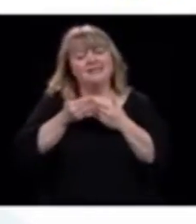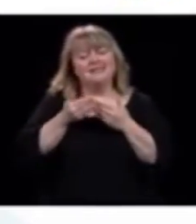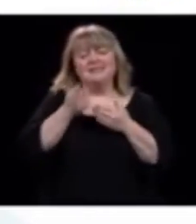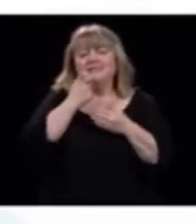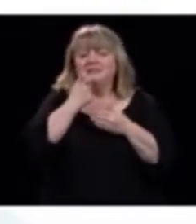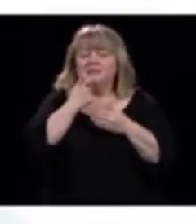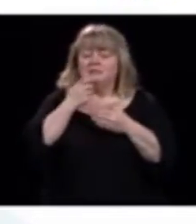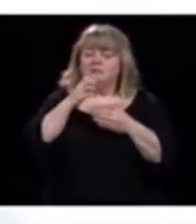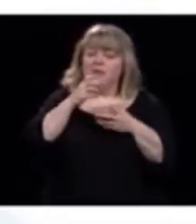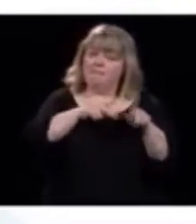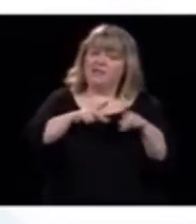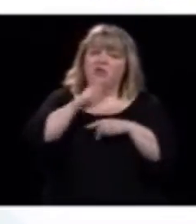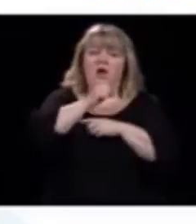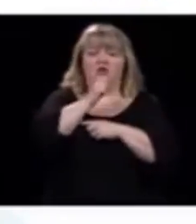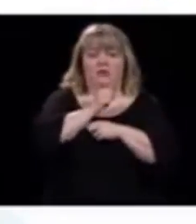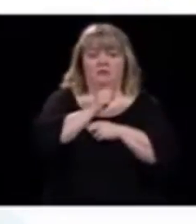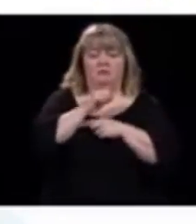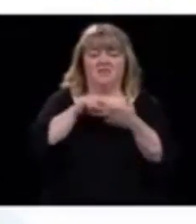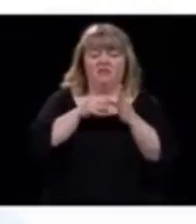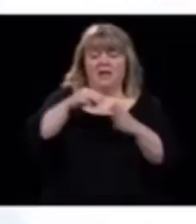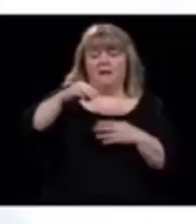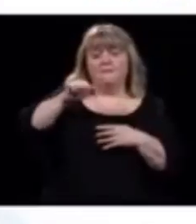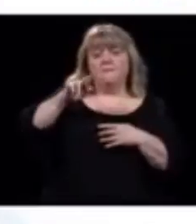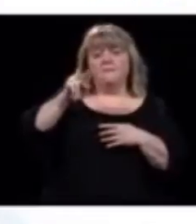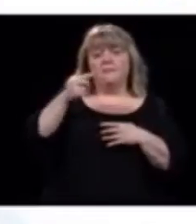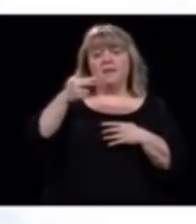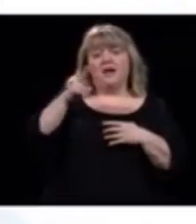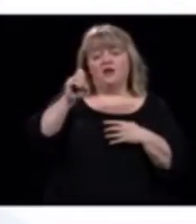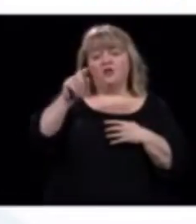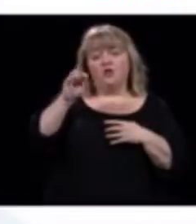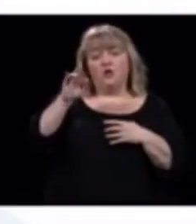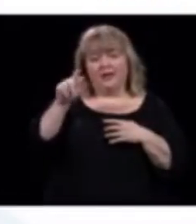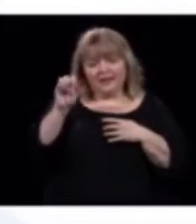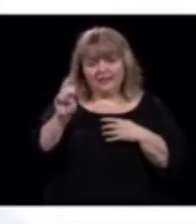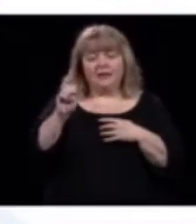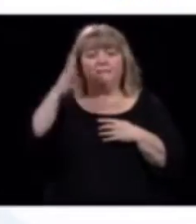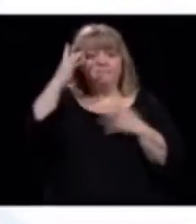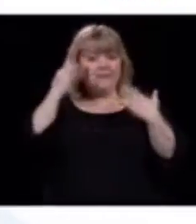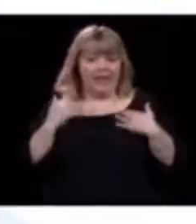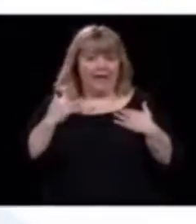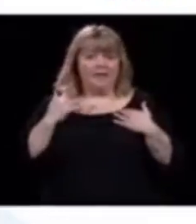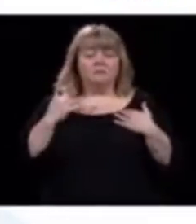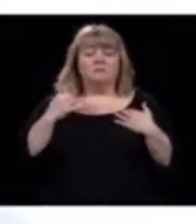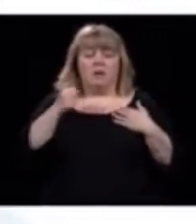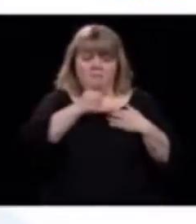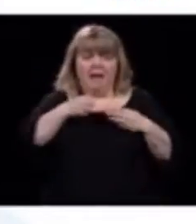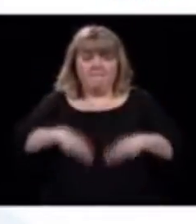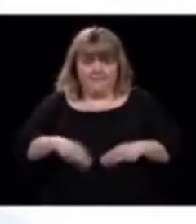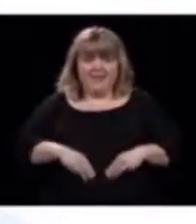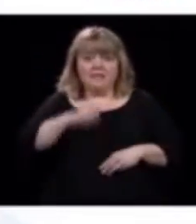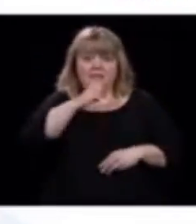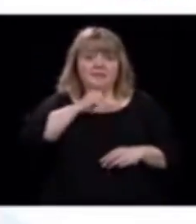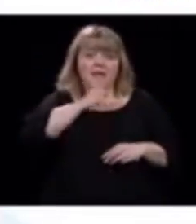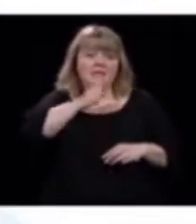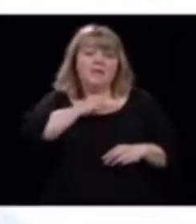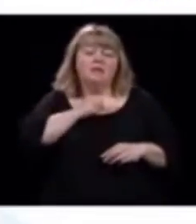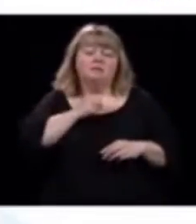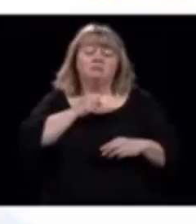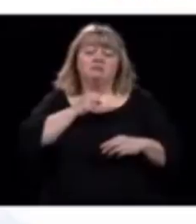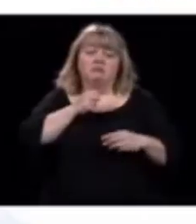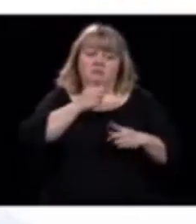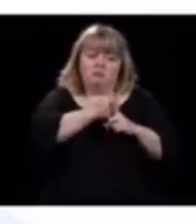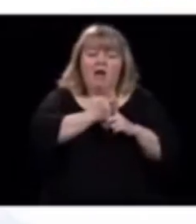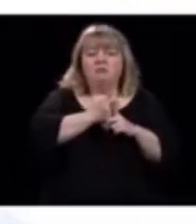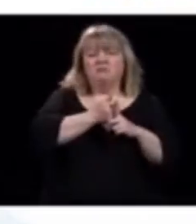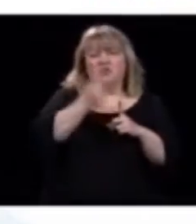on annonce aujourd'hui, Marguerite Blais, notre chère ministre des aînés, va faire des entrevues d'ici demain, où elle va